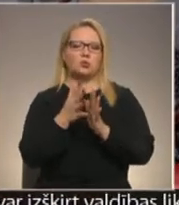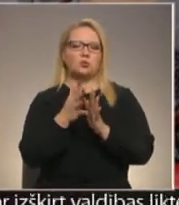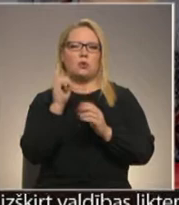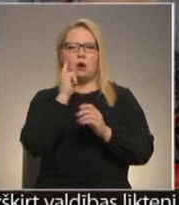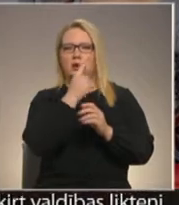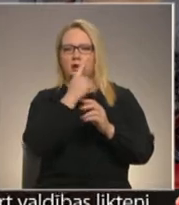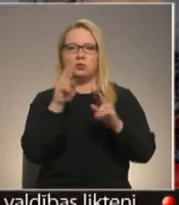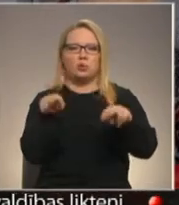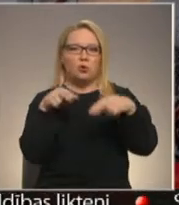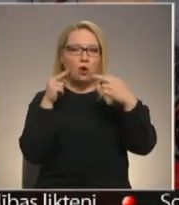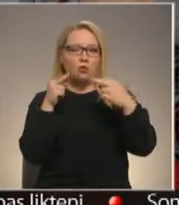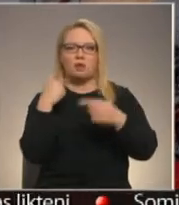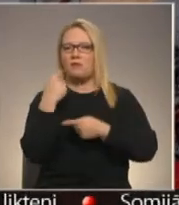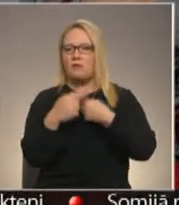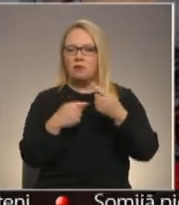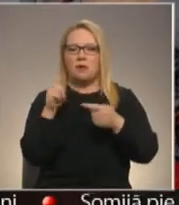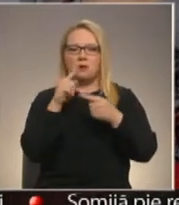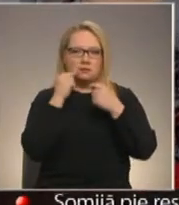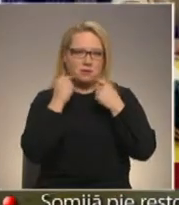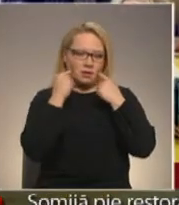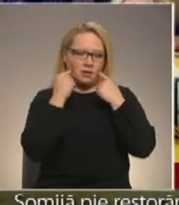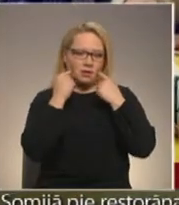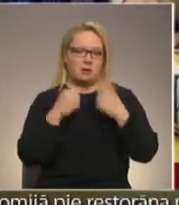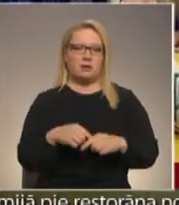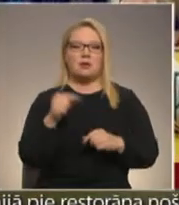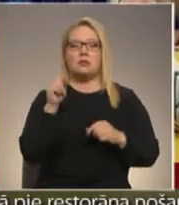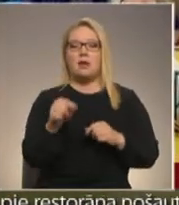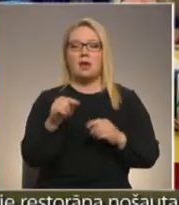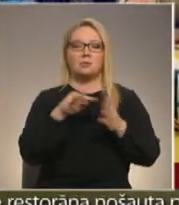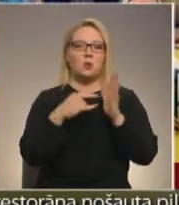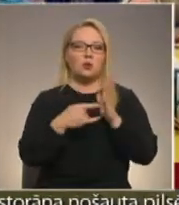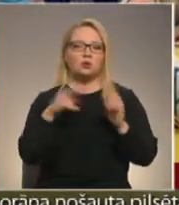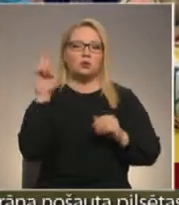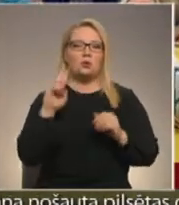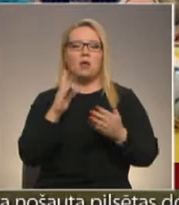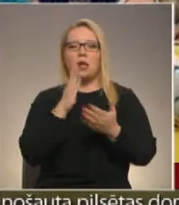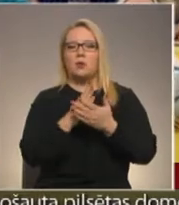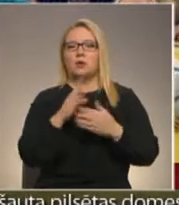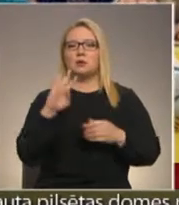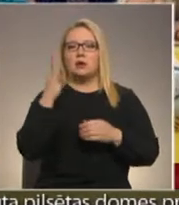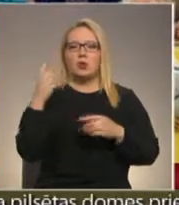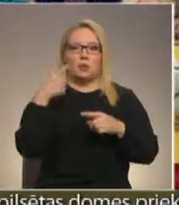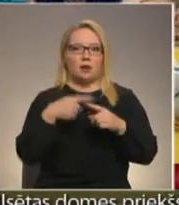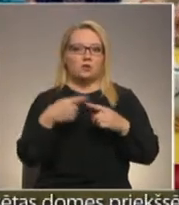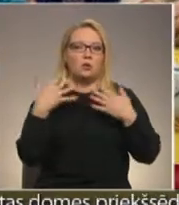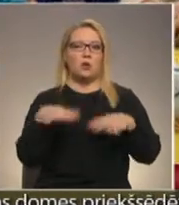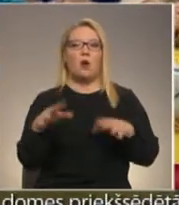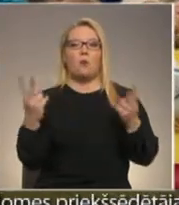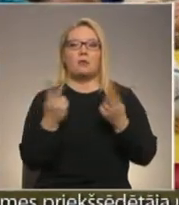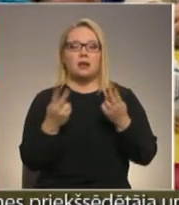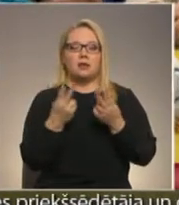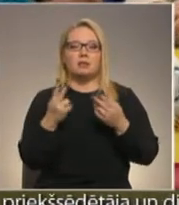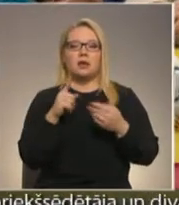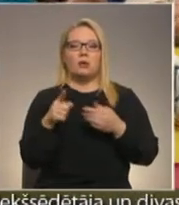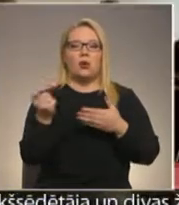kontaktu, un viņi vienmēr ir smaidīgi. Šāds projekts Jūrmalā notiek jau ceturtoreiz, un jau par tradīciju